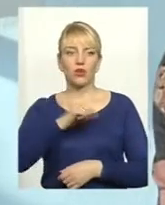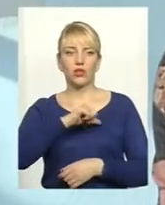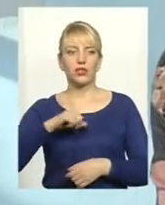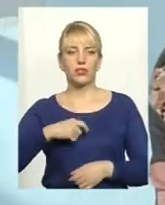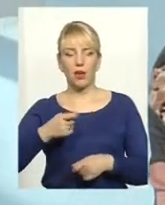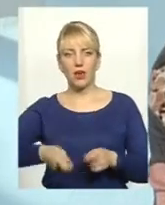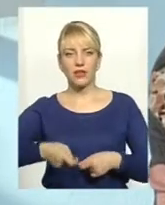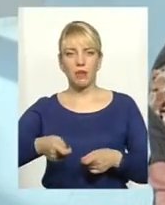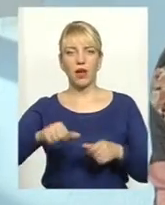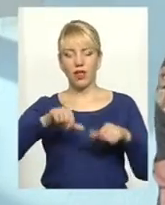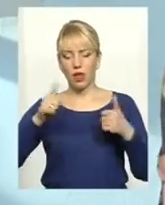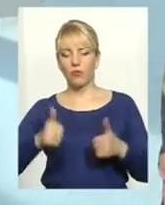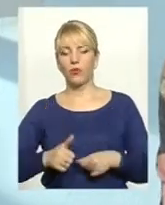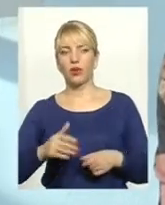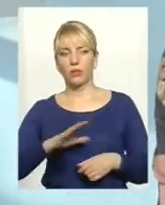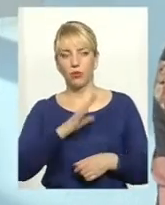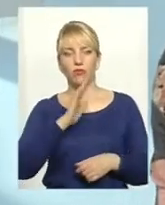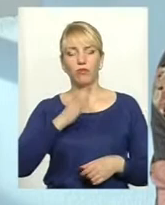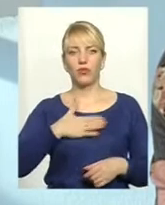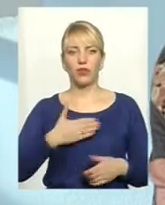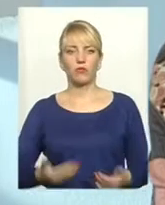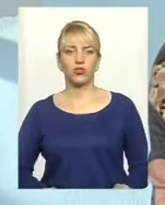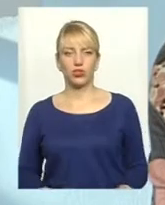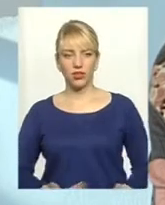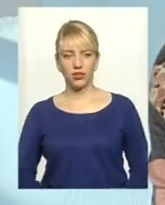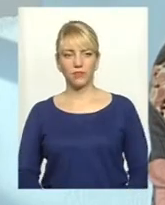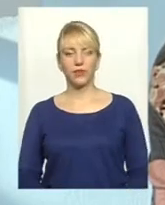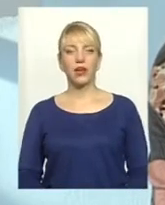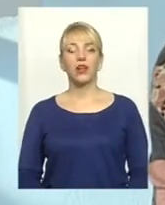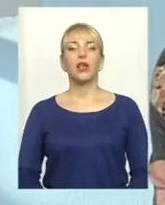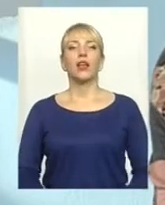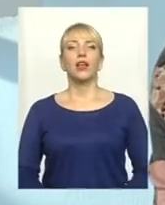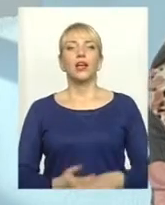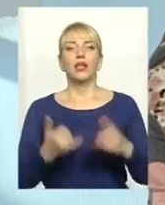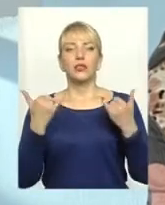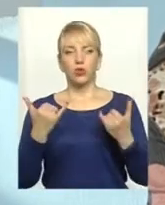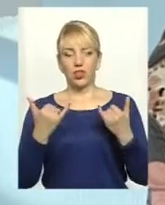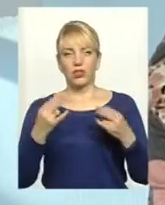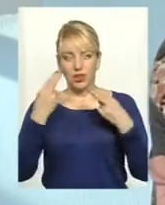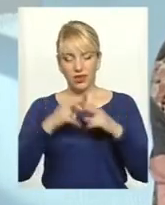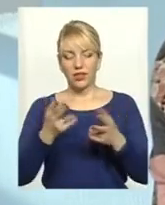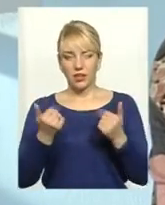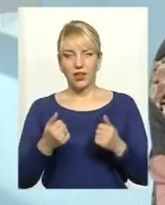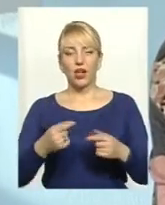буряки, було таке в моєму житті. Так, техніка сучасна дуже дорога.